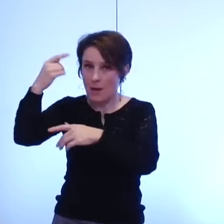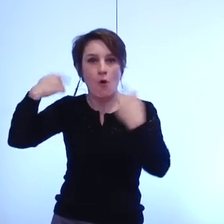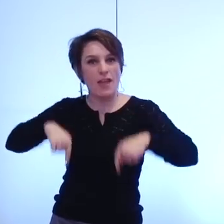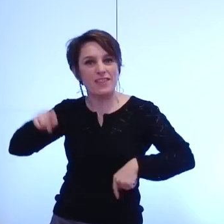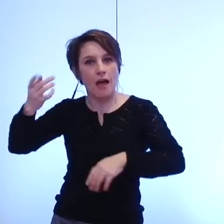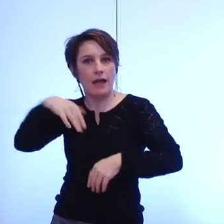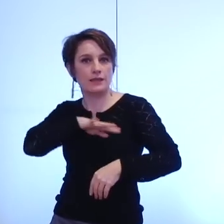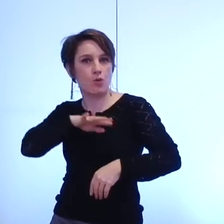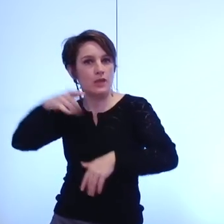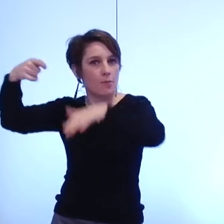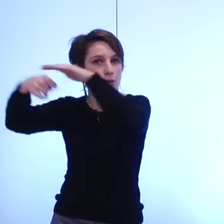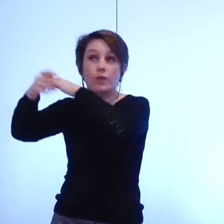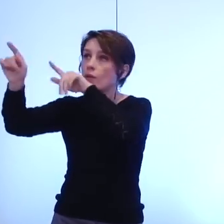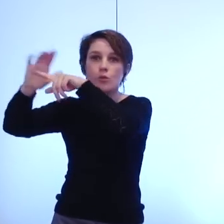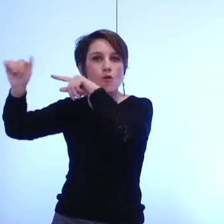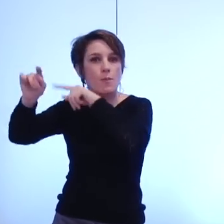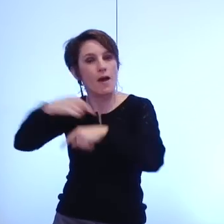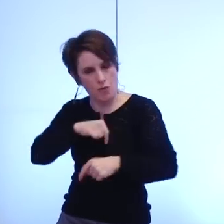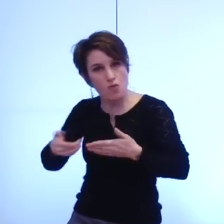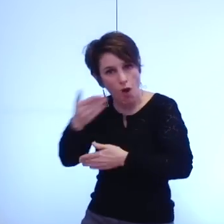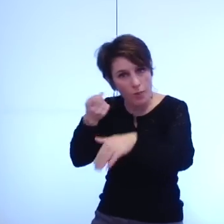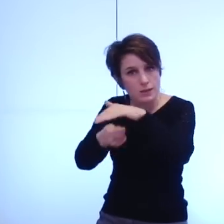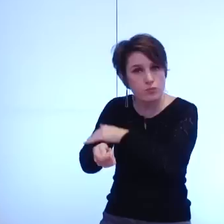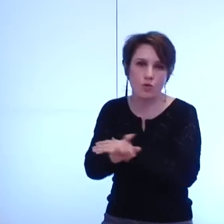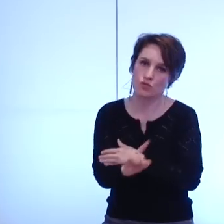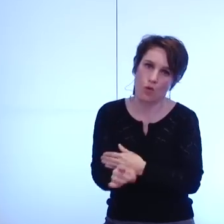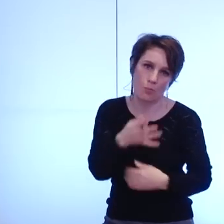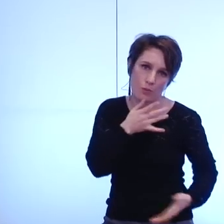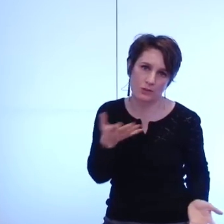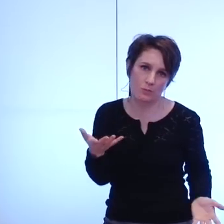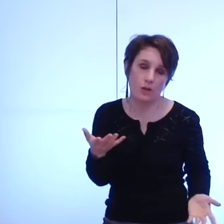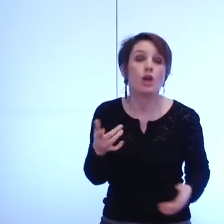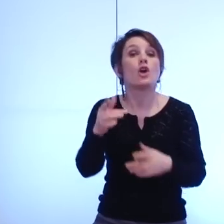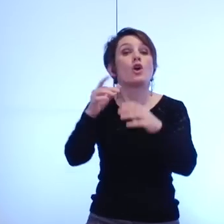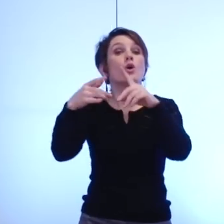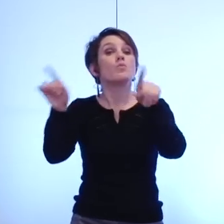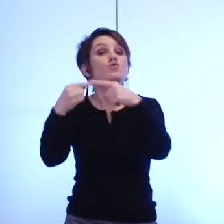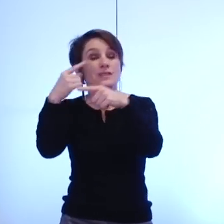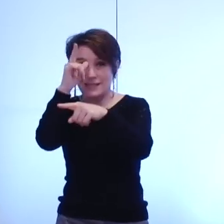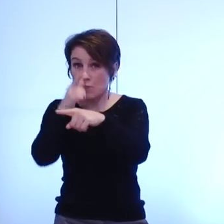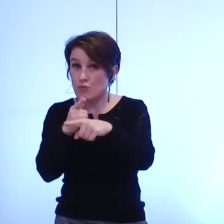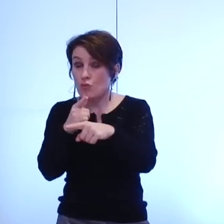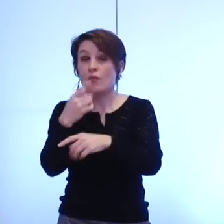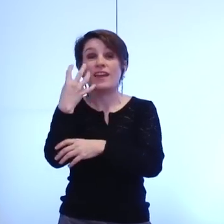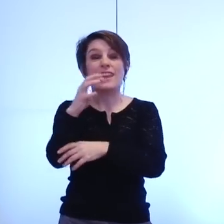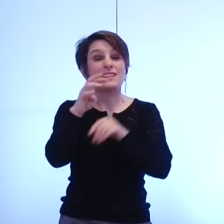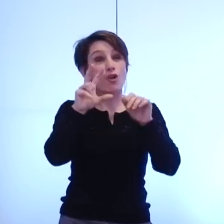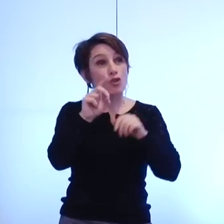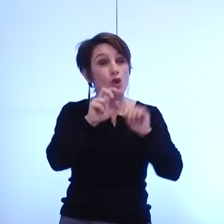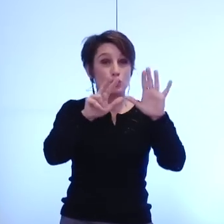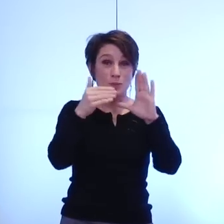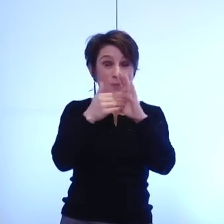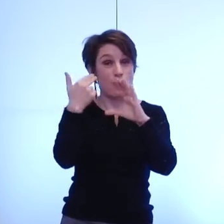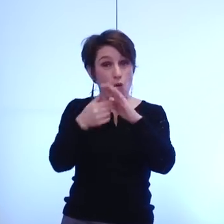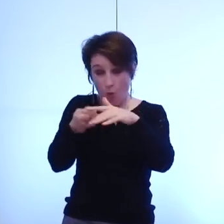et ne pas renouveler cette subvention de 438 000 euros aux musiciens du Louvre pèsent sur 12% 12